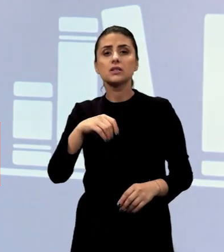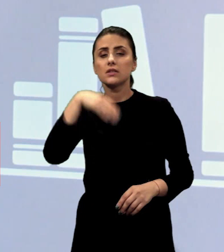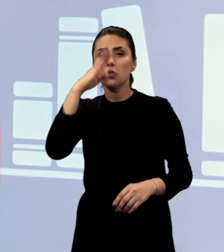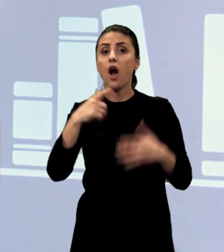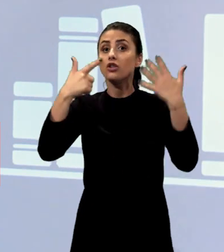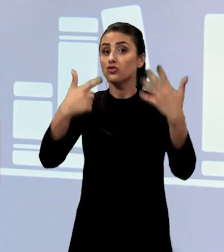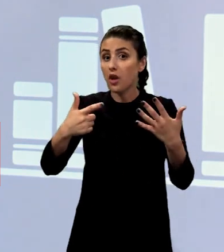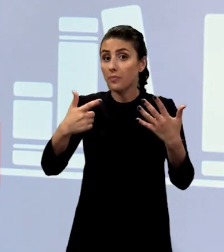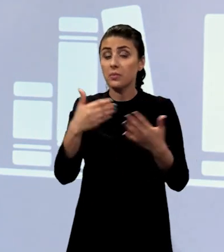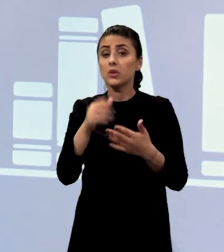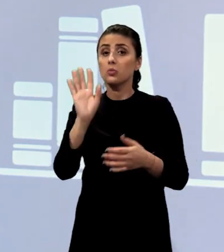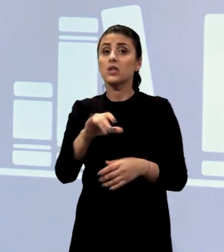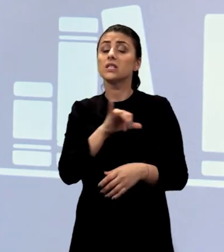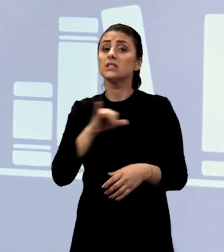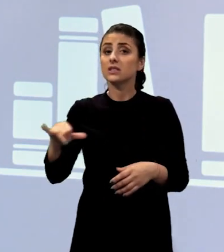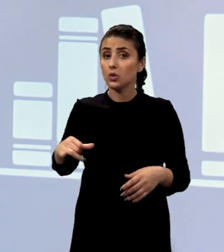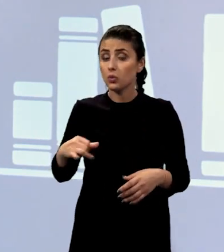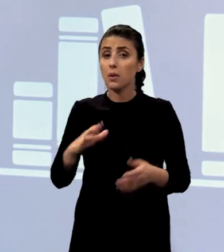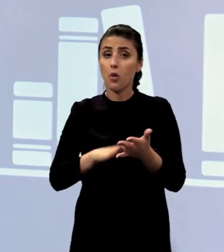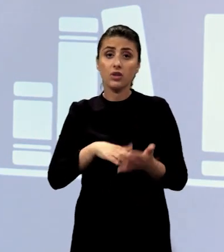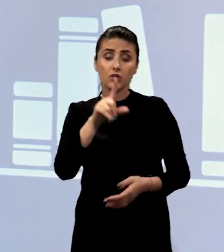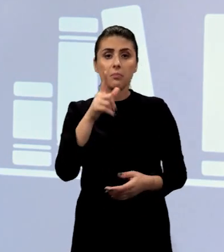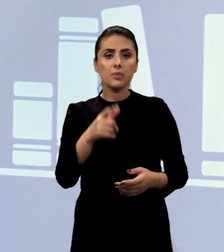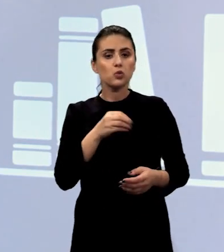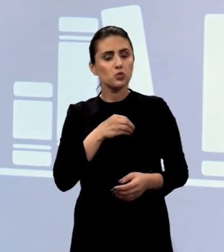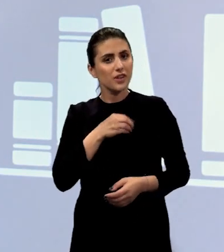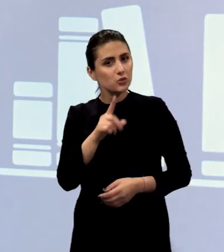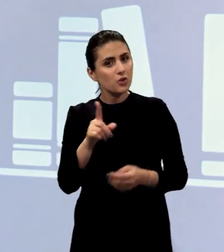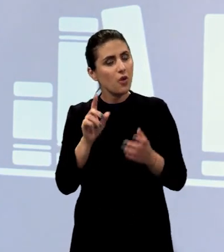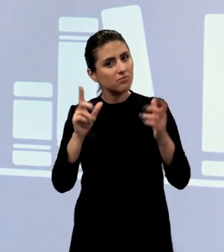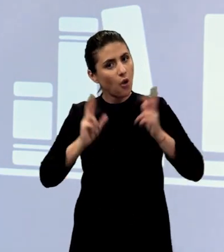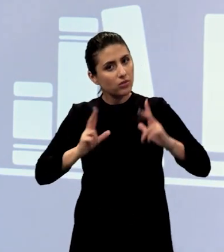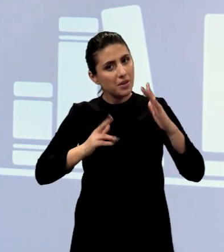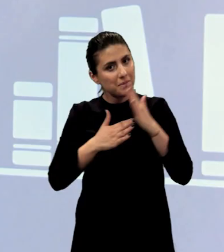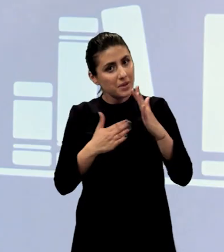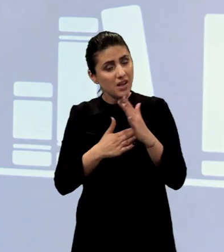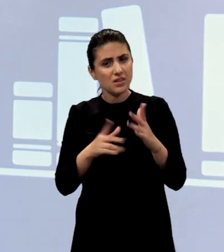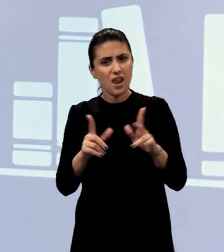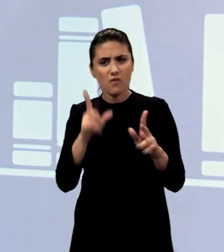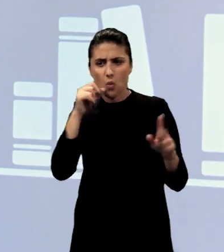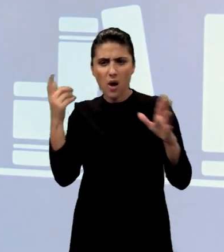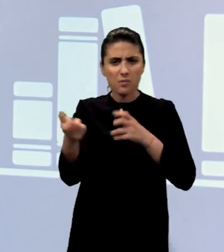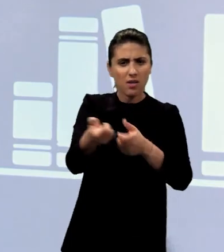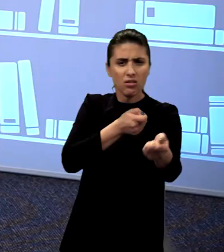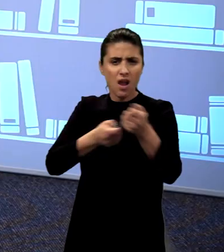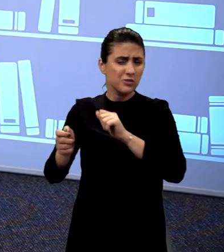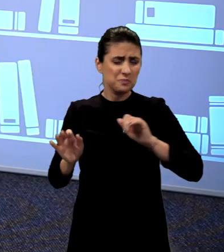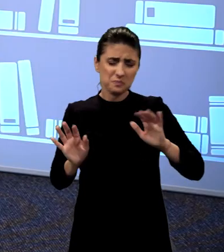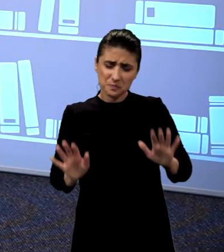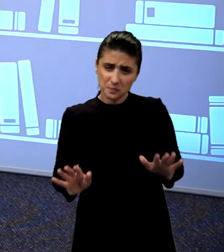S-ar putea să fie singurul resort pentru refacerea sufletului tău, atât de hărțuit de a face.